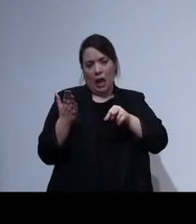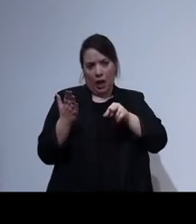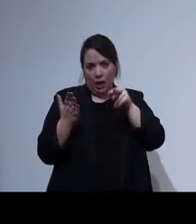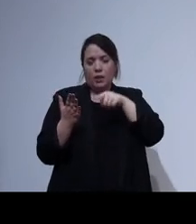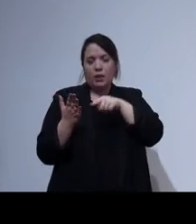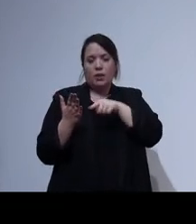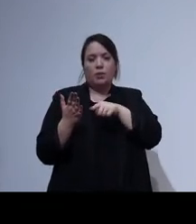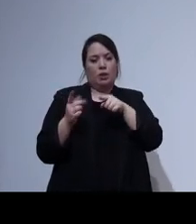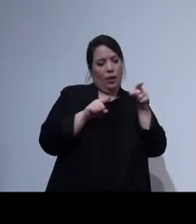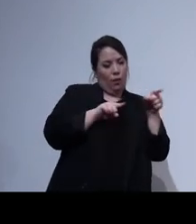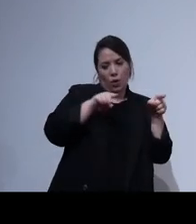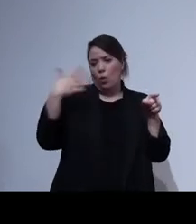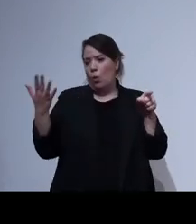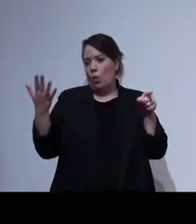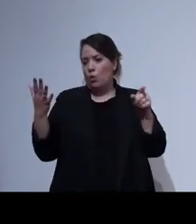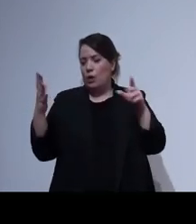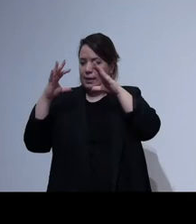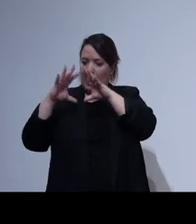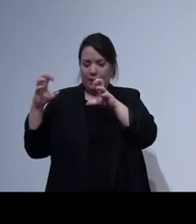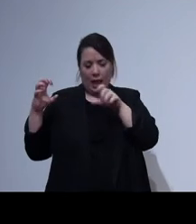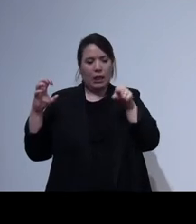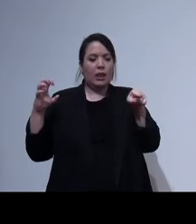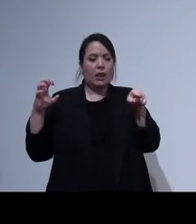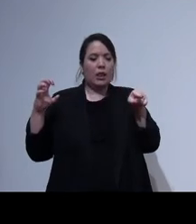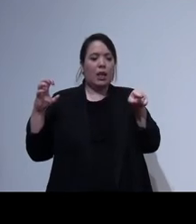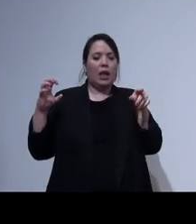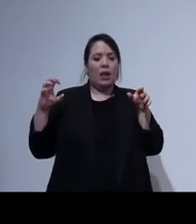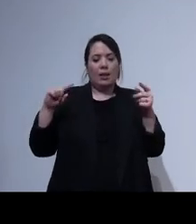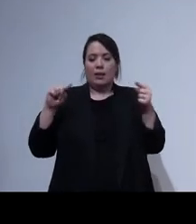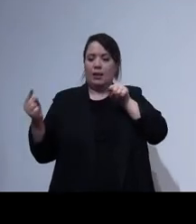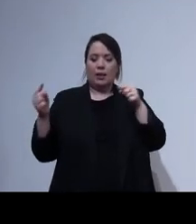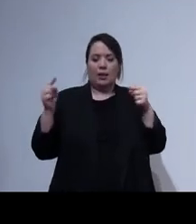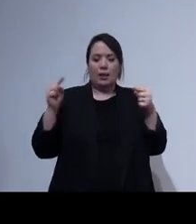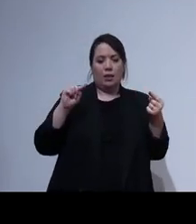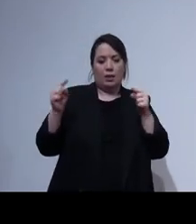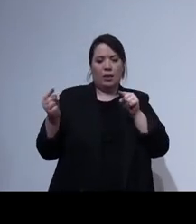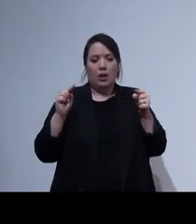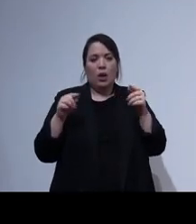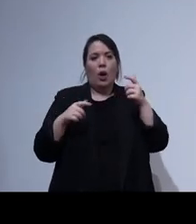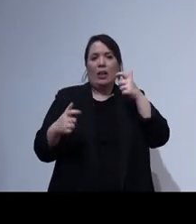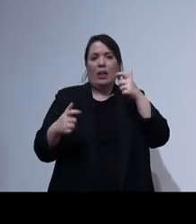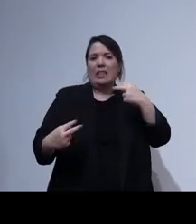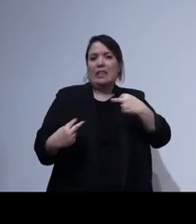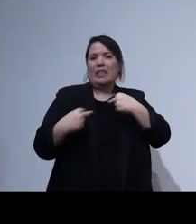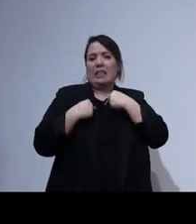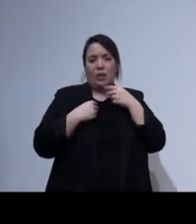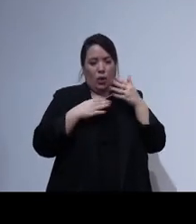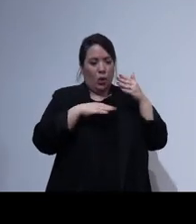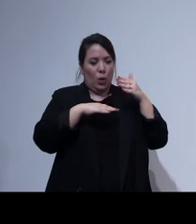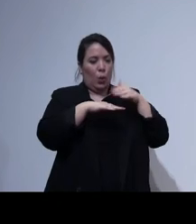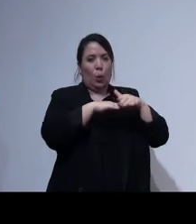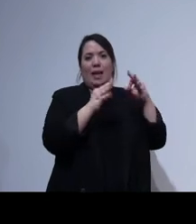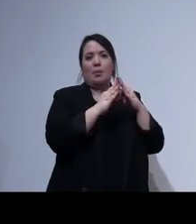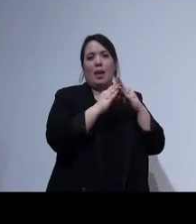e un'altra azienda sono tra virgolette costretta a utilizzare solo voi perché l'app di quell'altra azienda